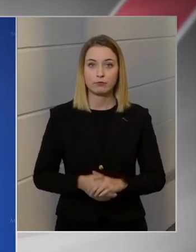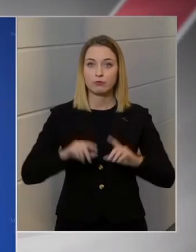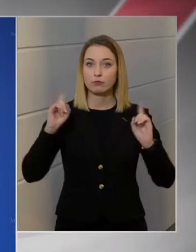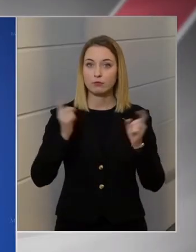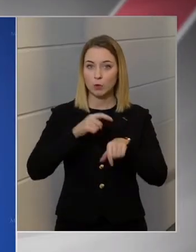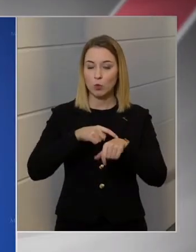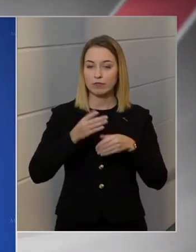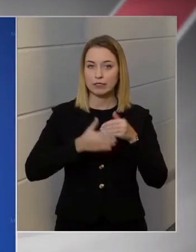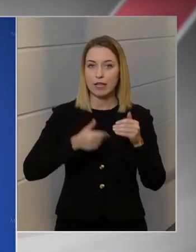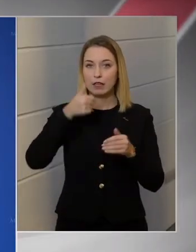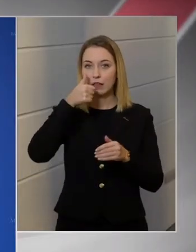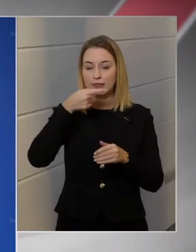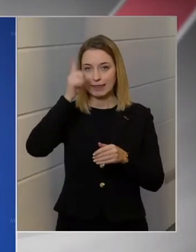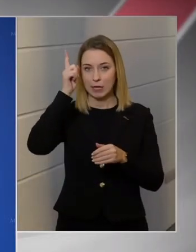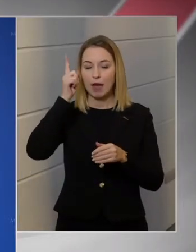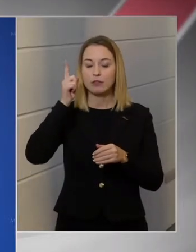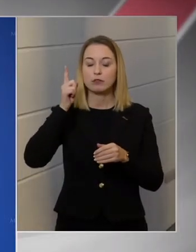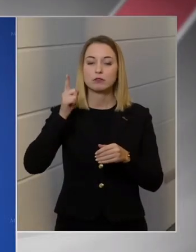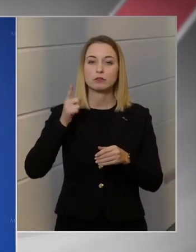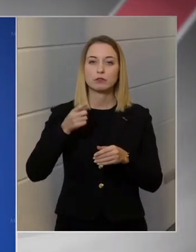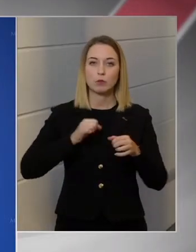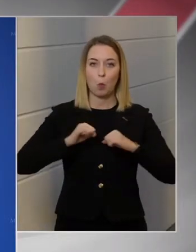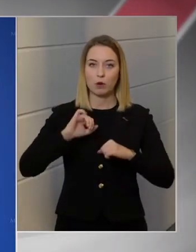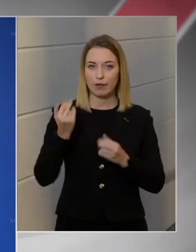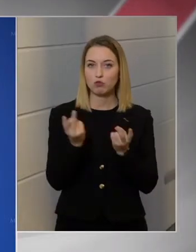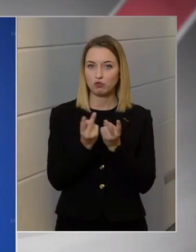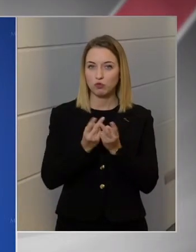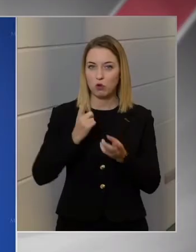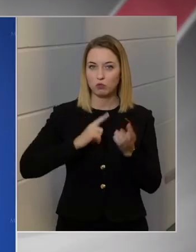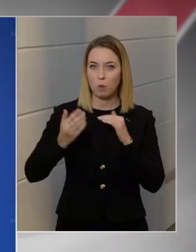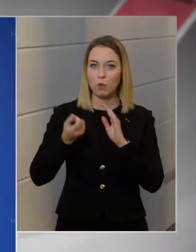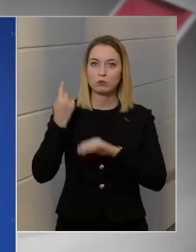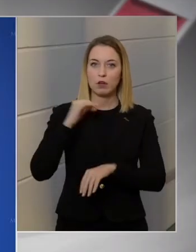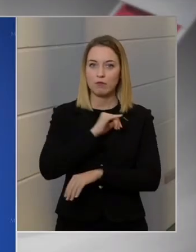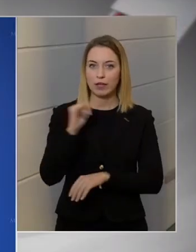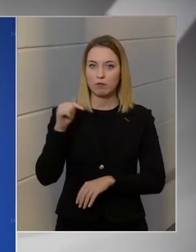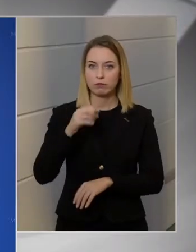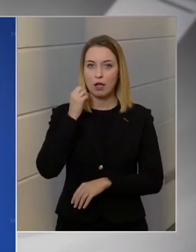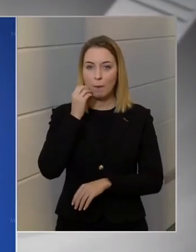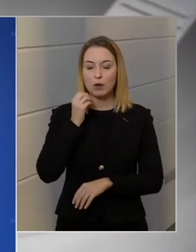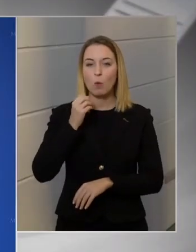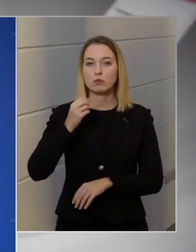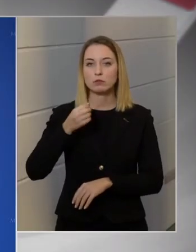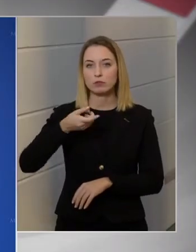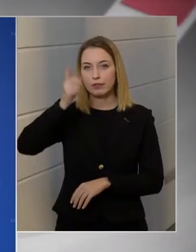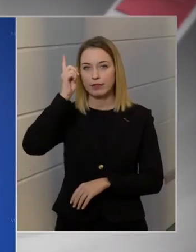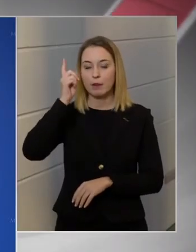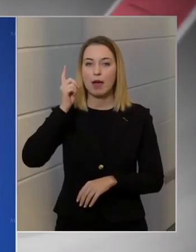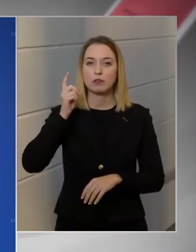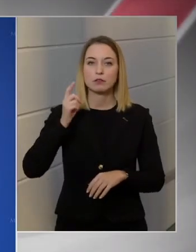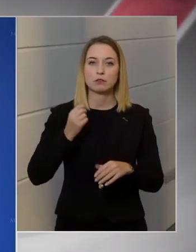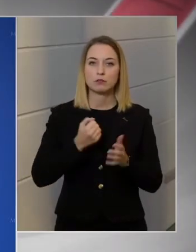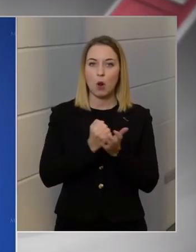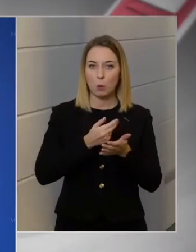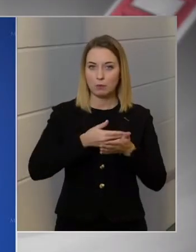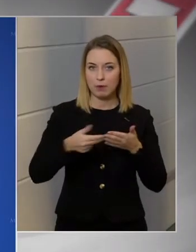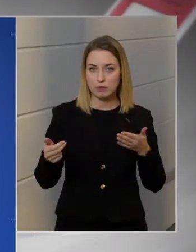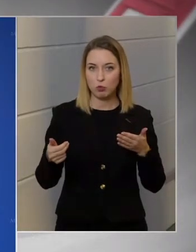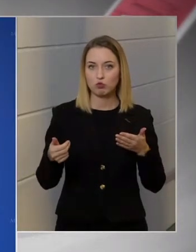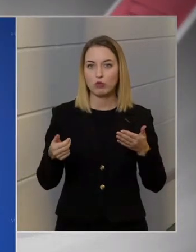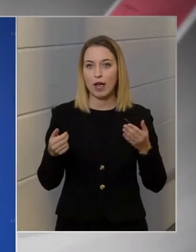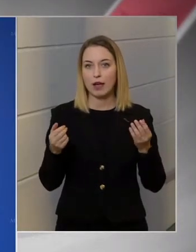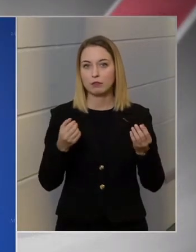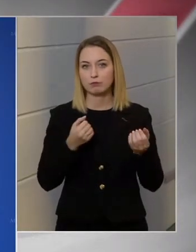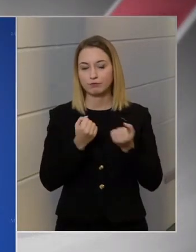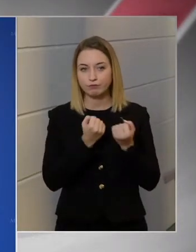német kormány is hasonló helyzetben volt a tavalyi évben, amikor a német alkotmánybíróság Európában sokat tárgyalt és